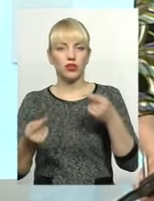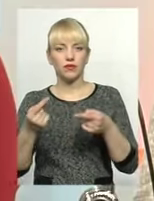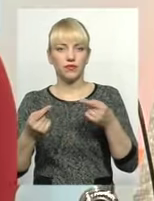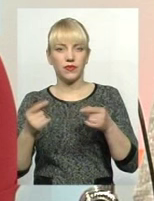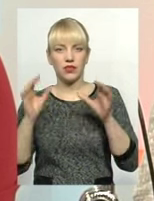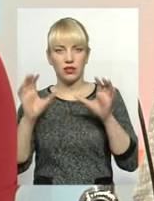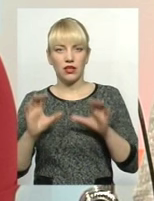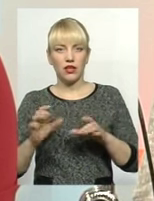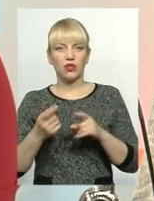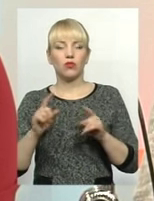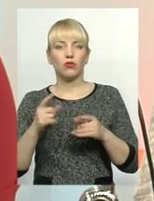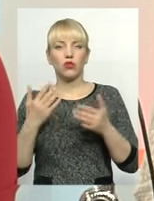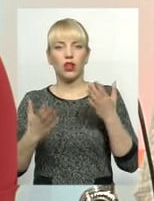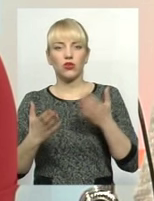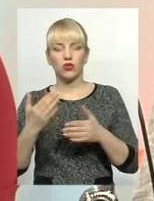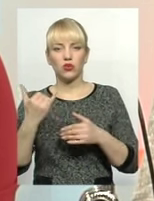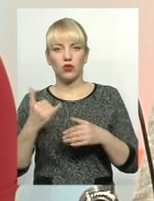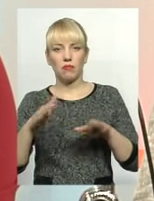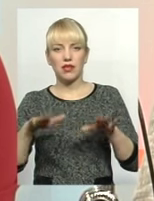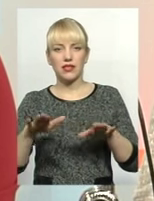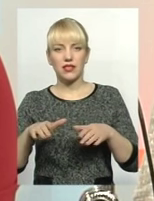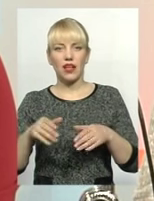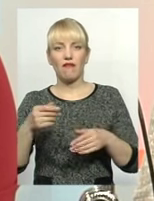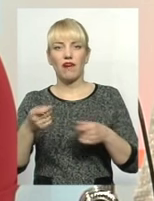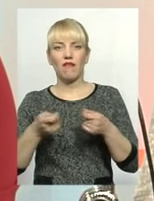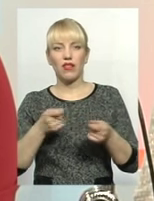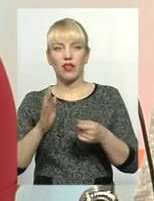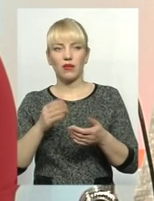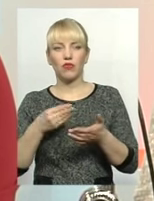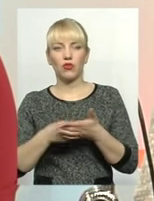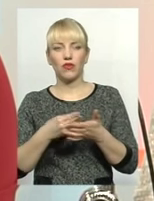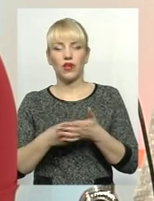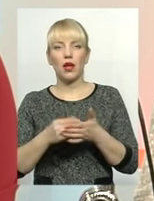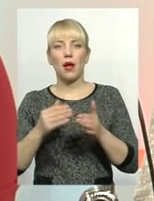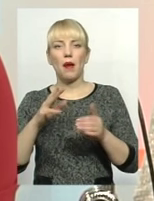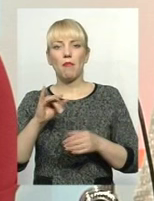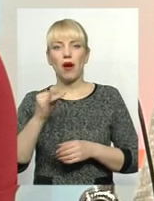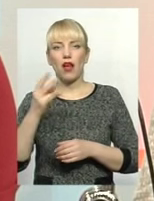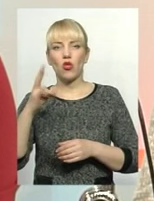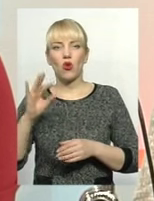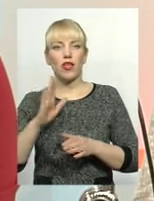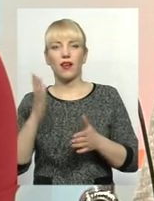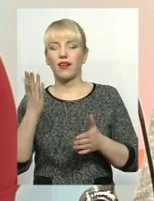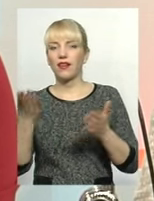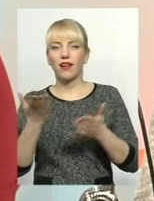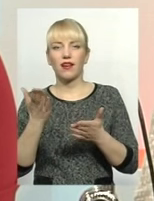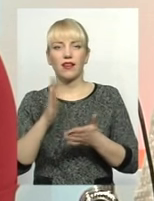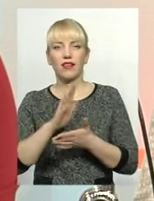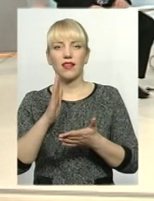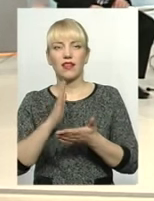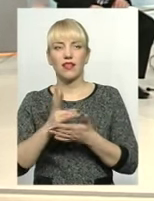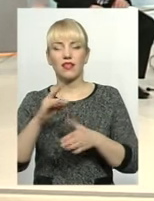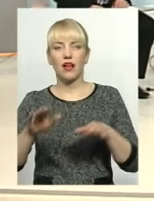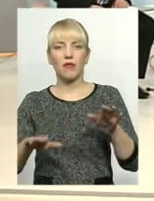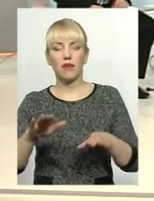сьогодні, якщо місцева влада буде фінансувати майно, яке не стоїть на балансі, то завтра фінансовий інспектор може запитати, що ж